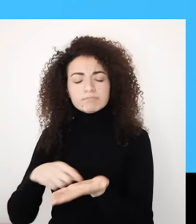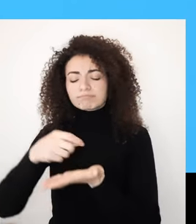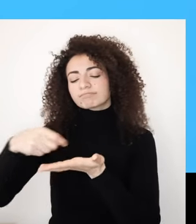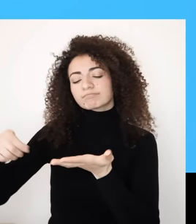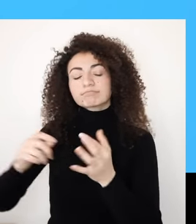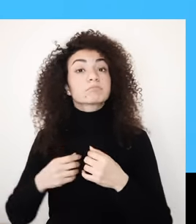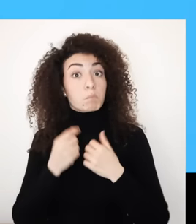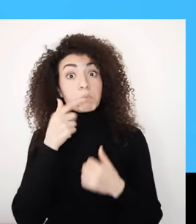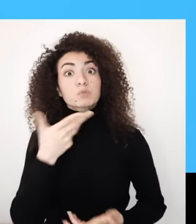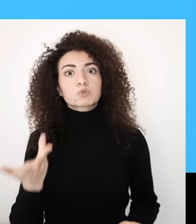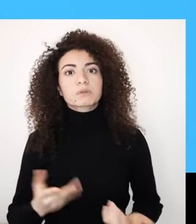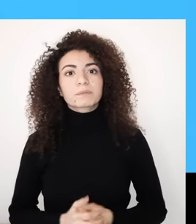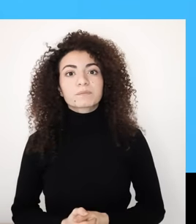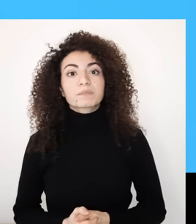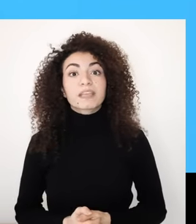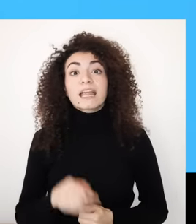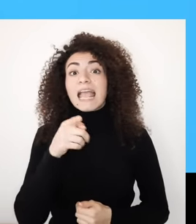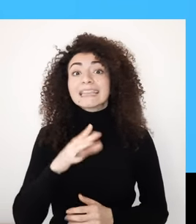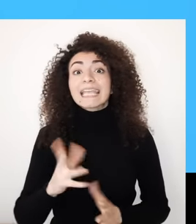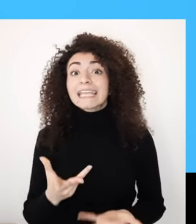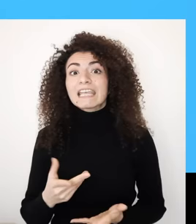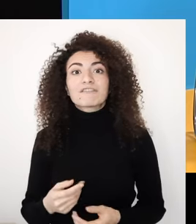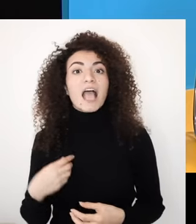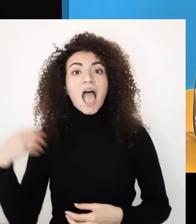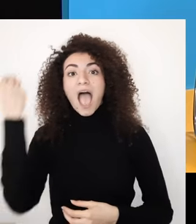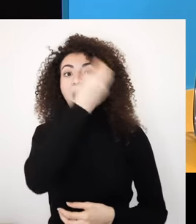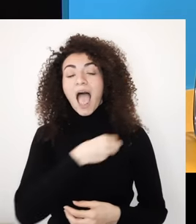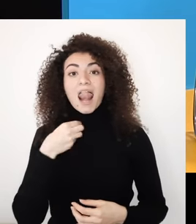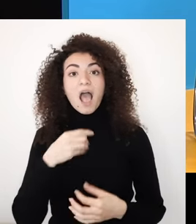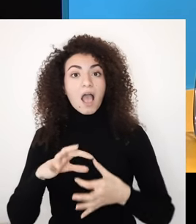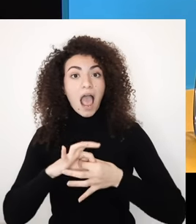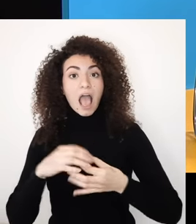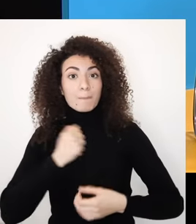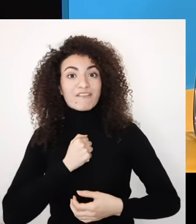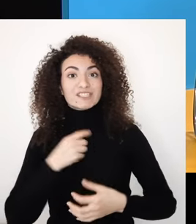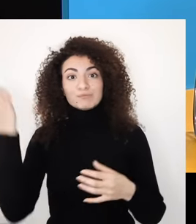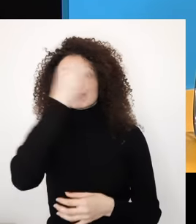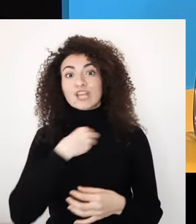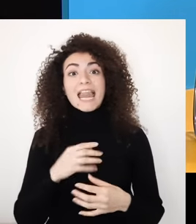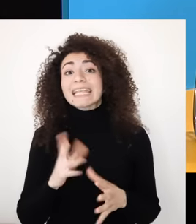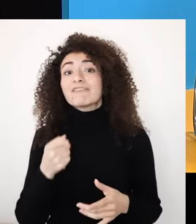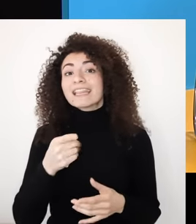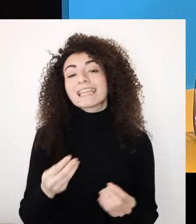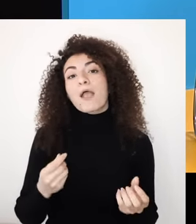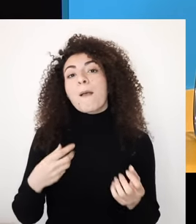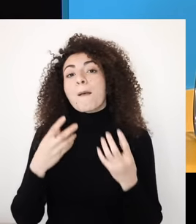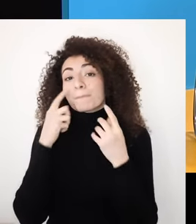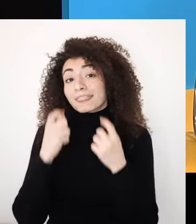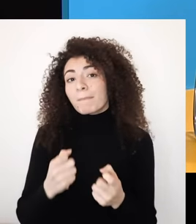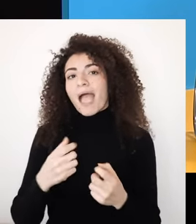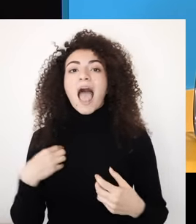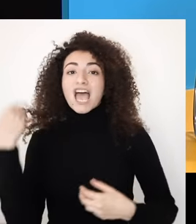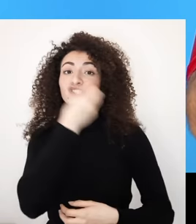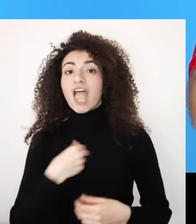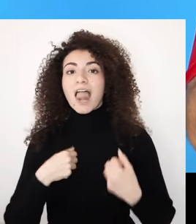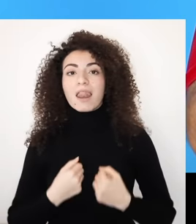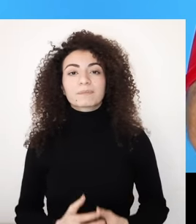وانت كيف عم تسهم خبرتك مع الإعاقة بنموي كأمرأة ومن بعد ما وجدت الوشيخ العلائق الخاص فيك كيف ممكن تعتني بها